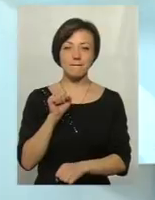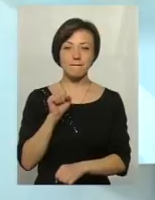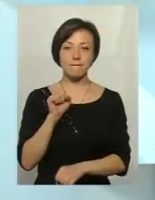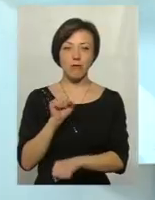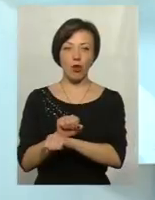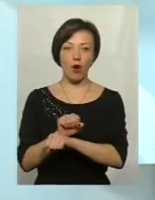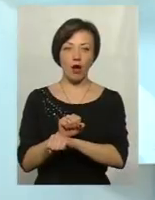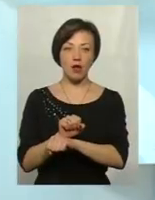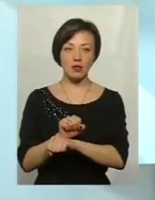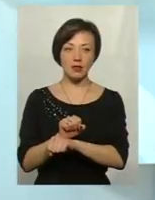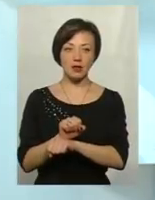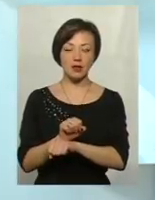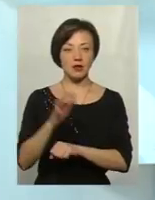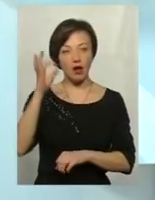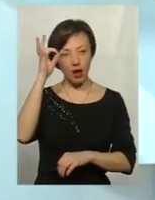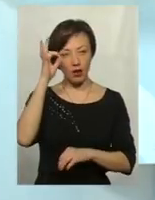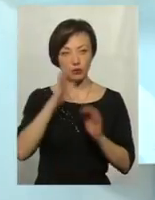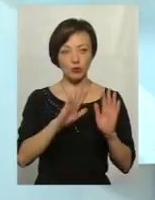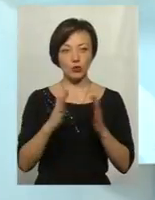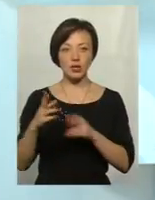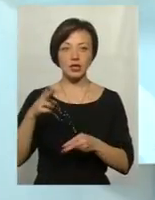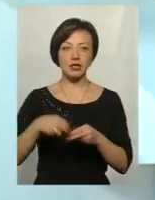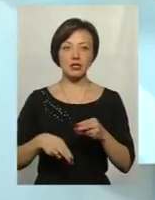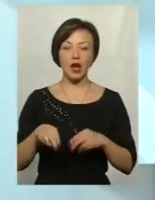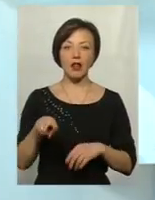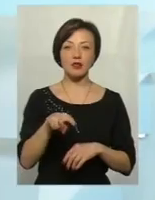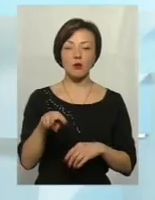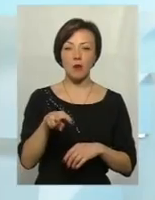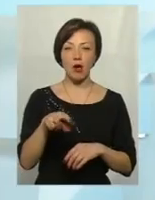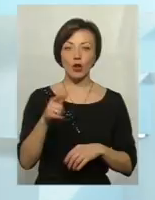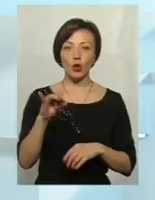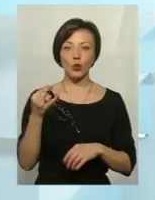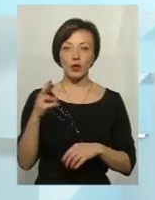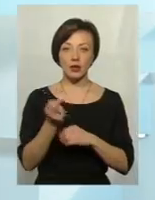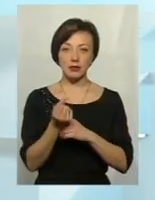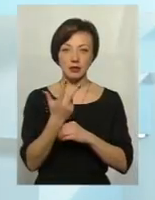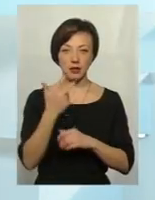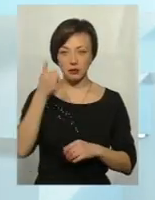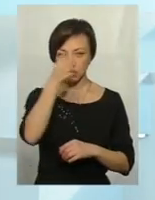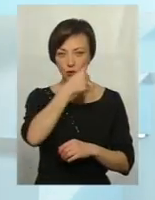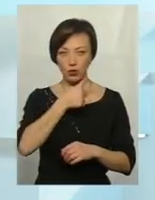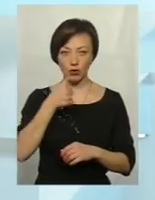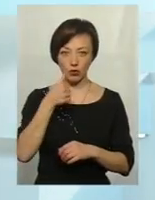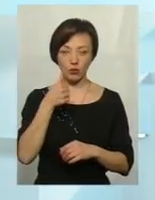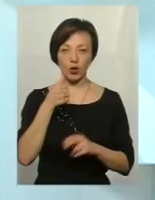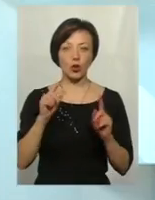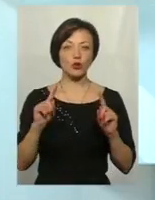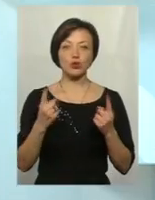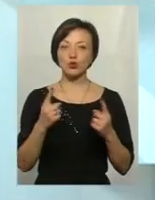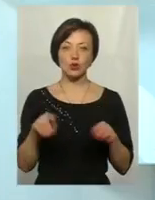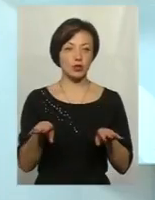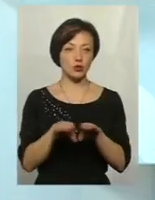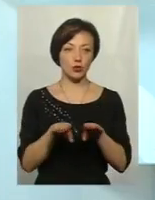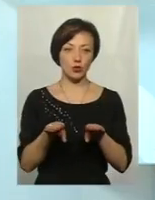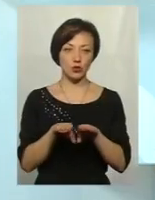події кінця листопада, початку грудня 2013 року. Так, воно дуже-дуже